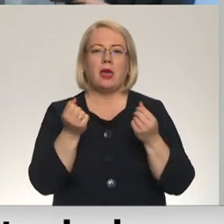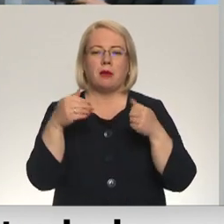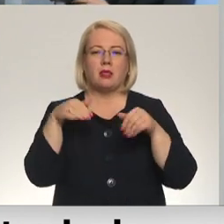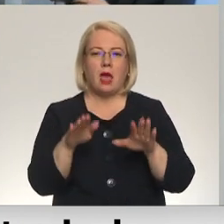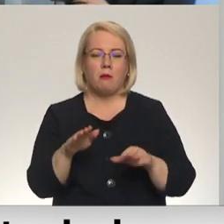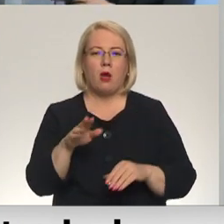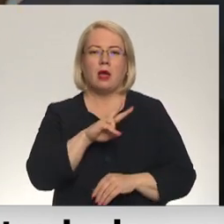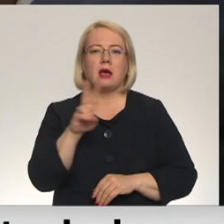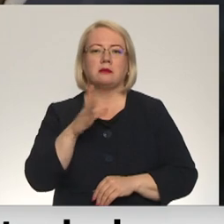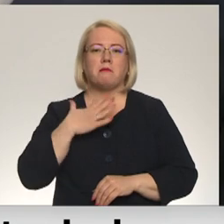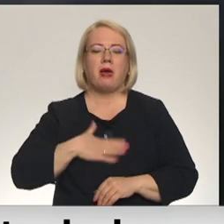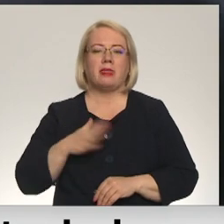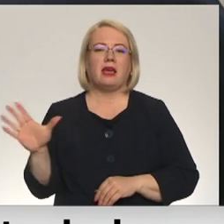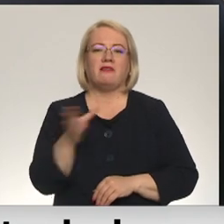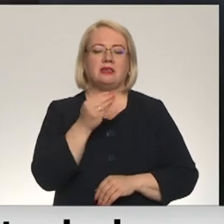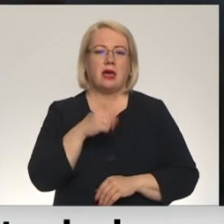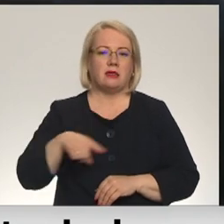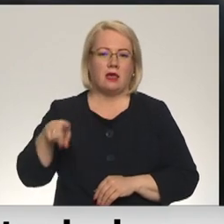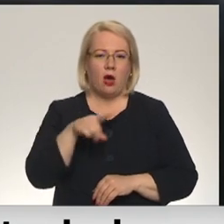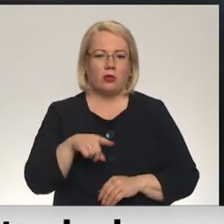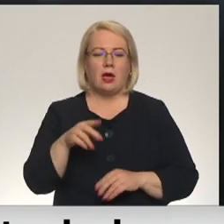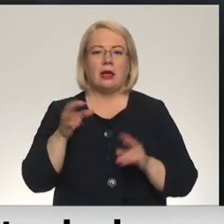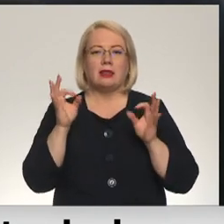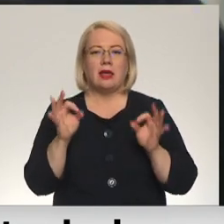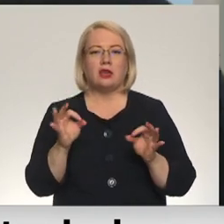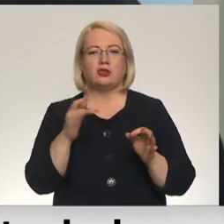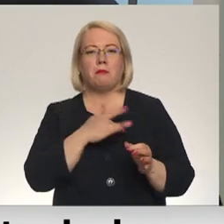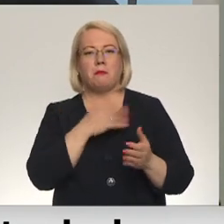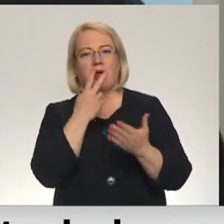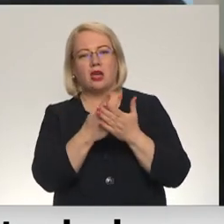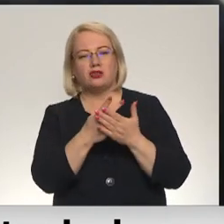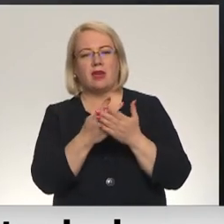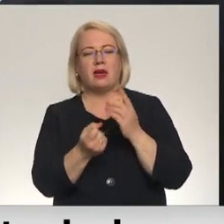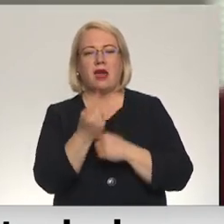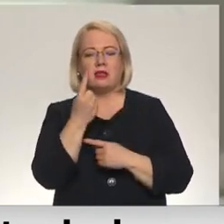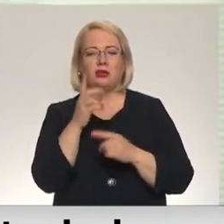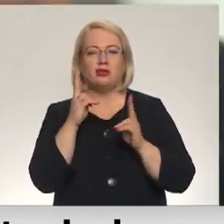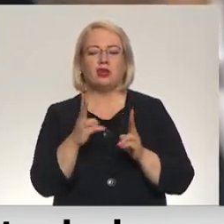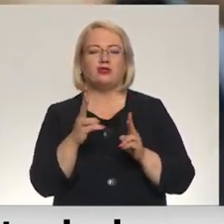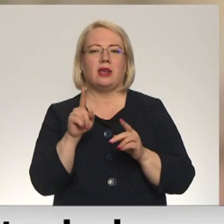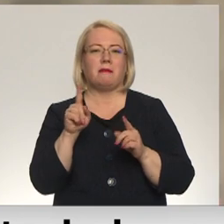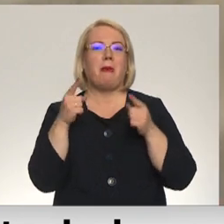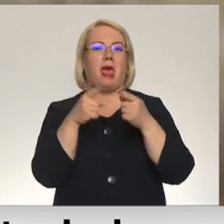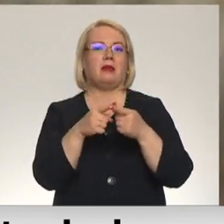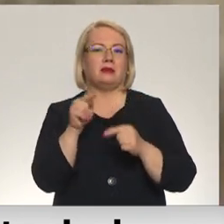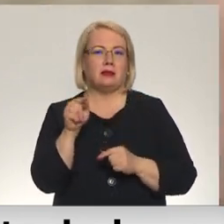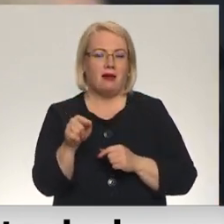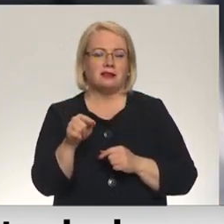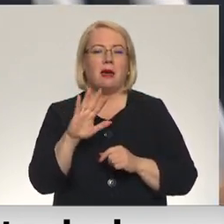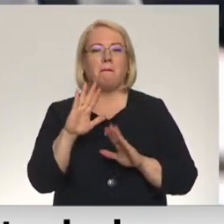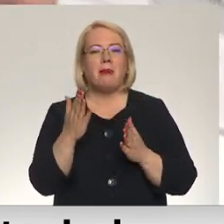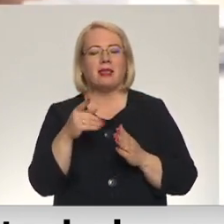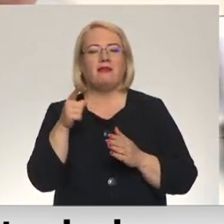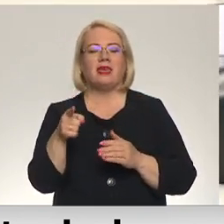kas patīk visai tautai. Tieši priekšstata radīšana ir viens no šodienas mērķiem, saka komisijas priekšsādātāja. Deputāti šodien ir tikai kā